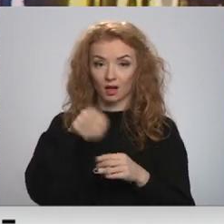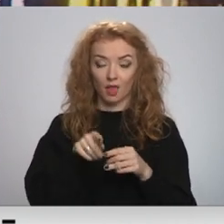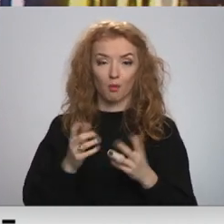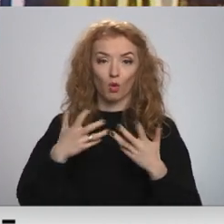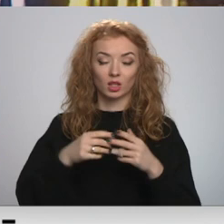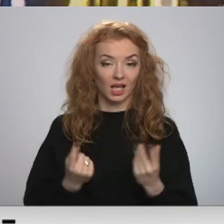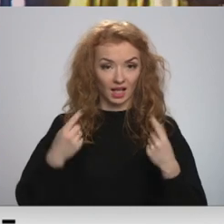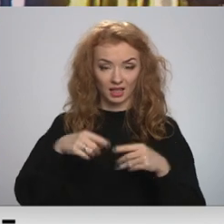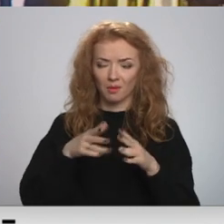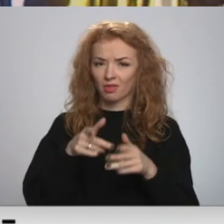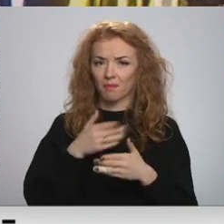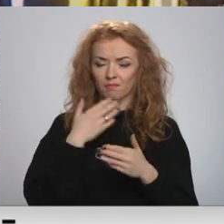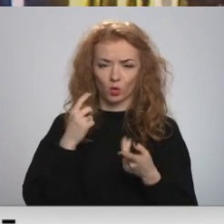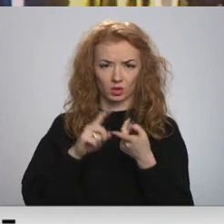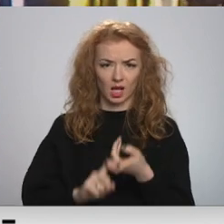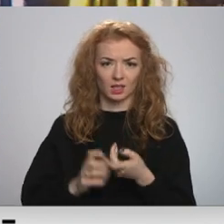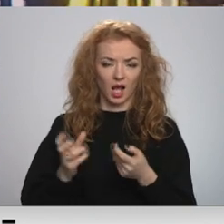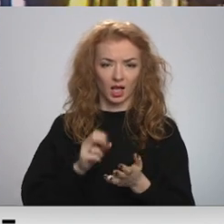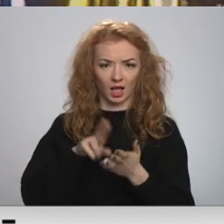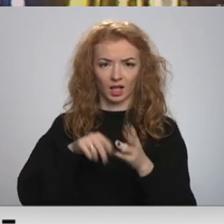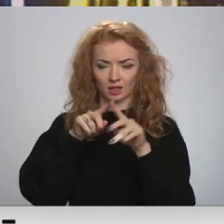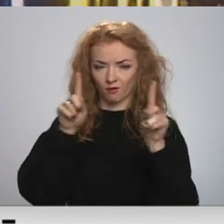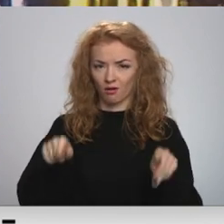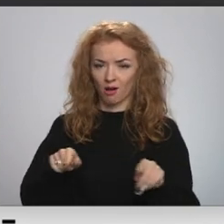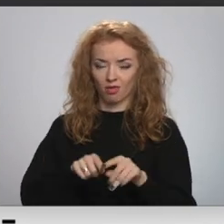nesot saistības ar vakcinācijas certifikātiem.